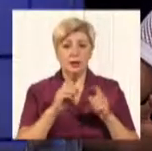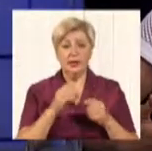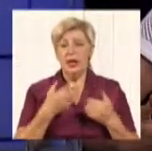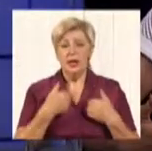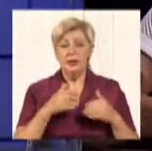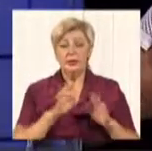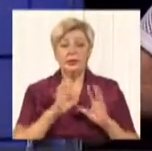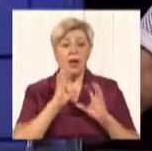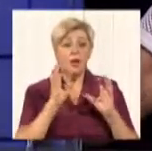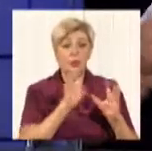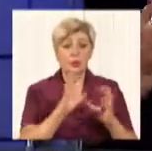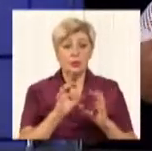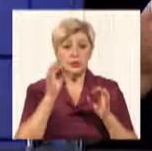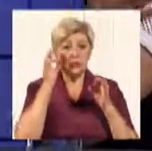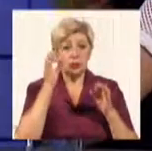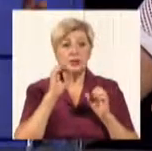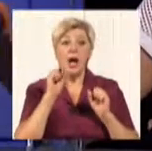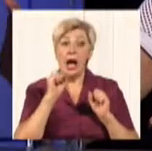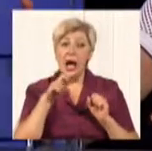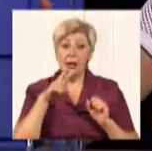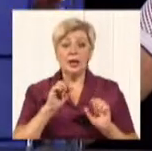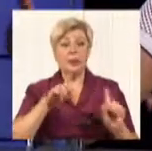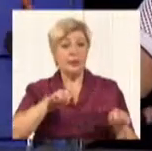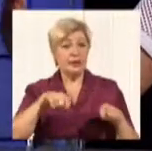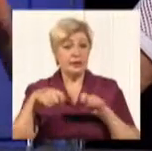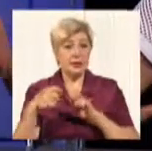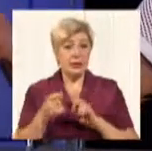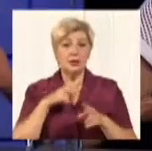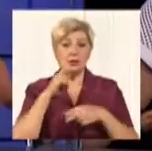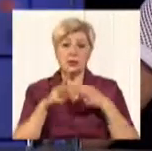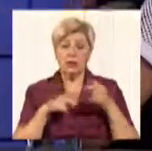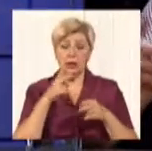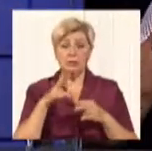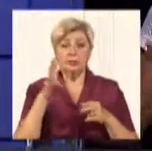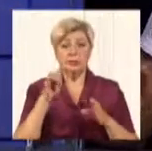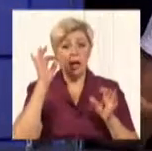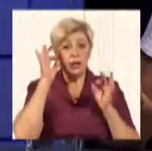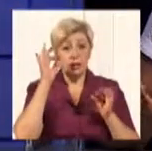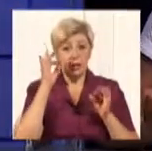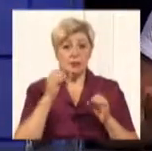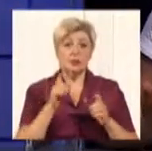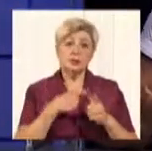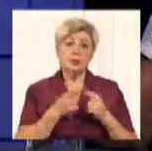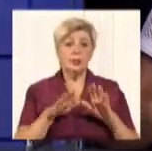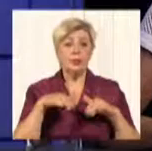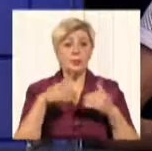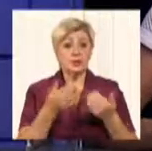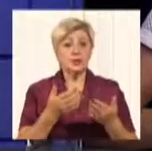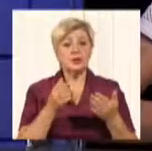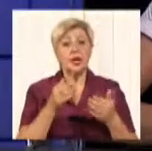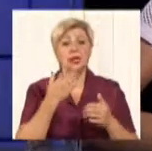якістю сигналу, але, наприклад, передати за адресою скаргу на якість сигналу або пропозиції щодо цього